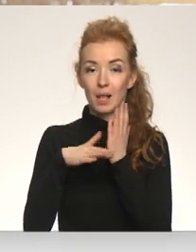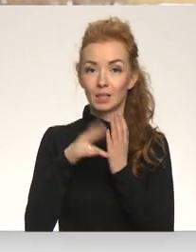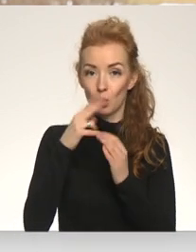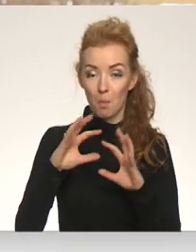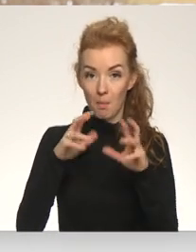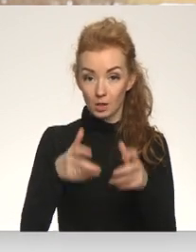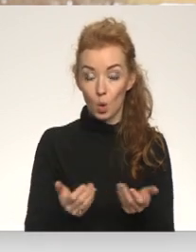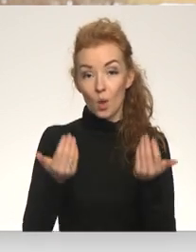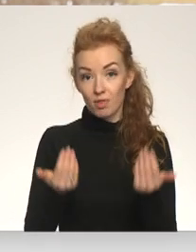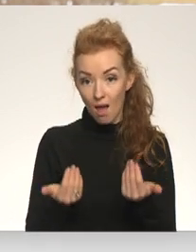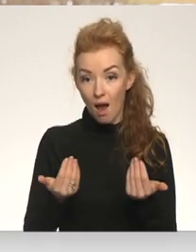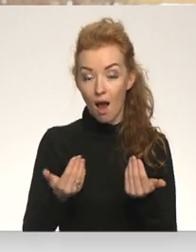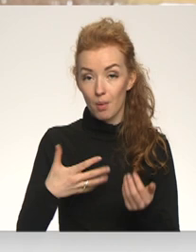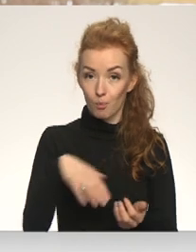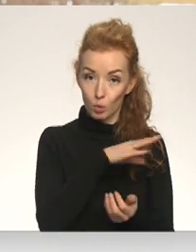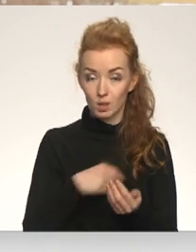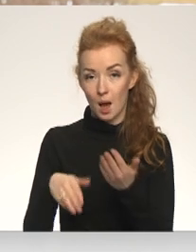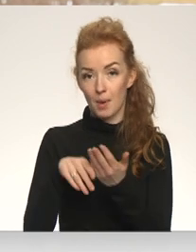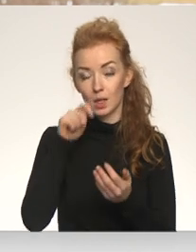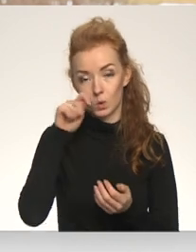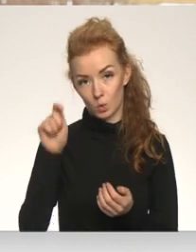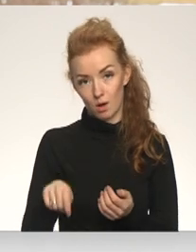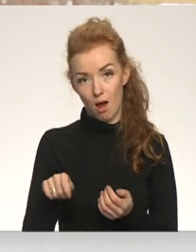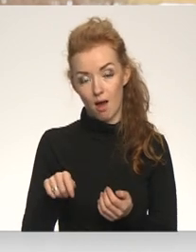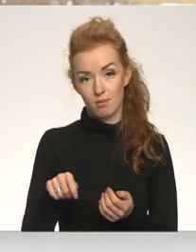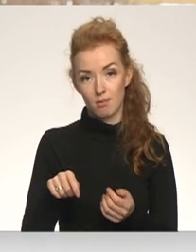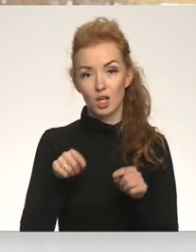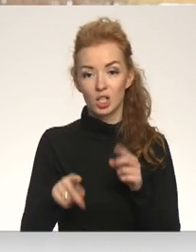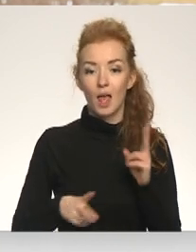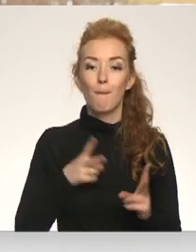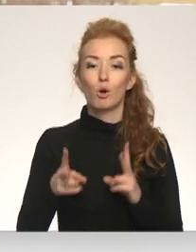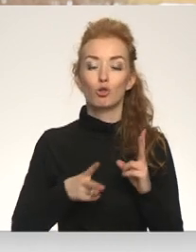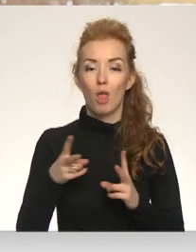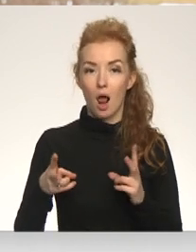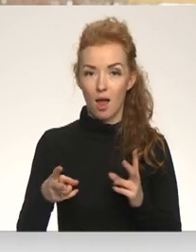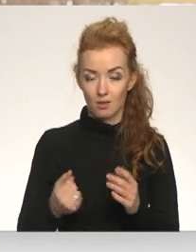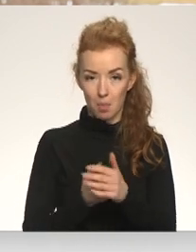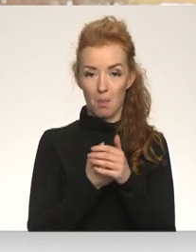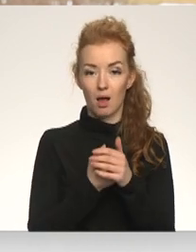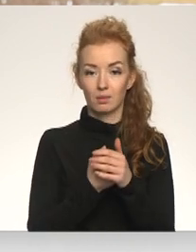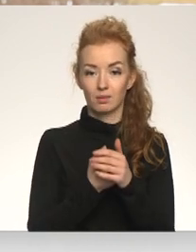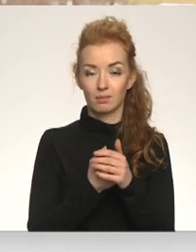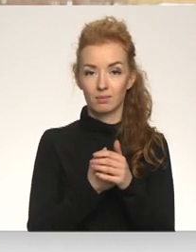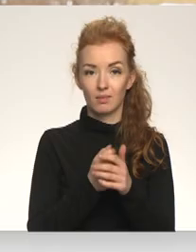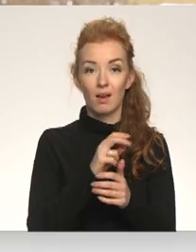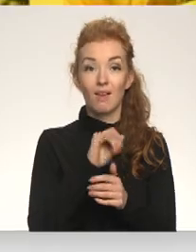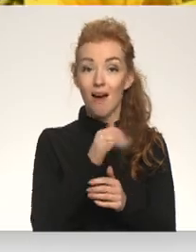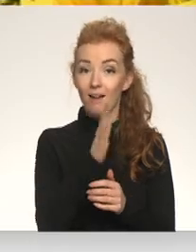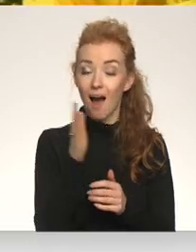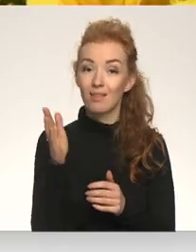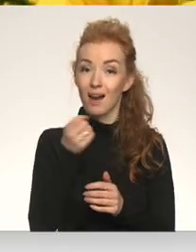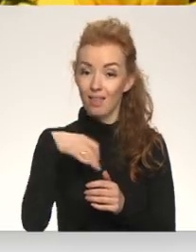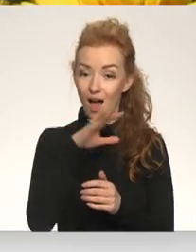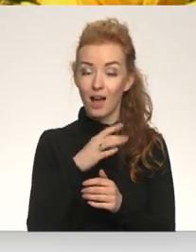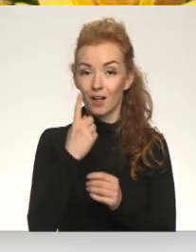šīs pasaules pat labā atbalsts Ukrainā arī ļoti nosvara tieši šīs emocionālais atbalsts. Ja katrā dārzā uzziedēs pa